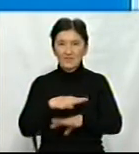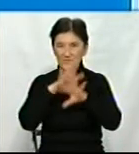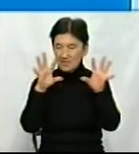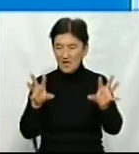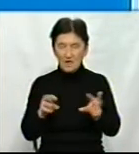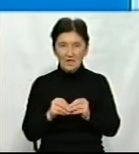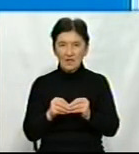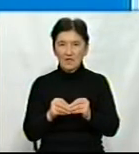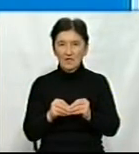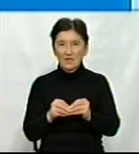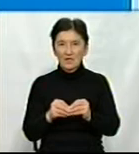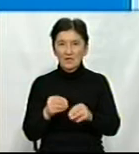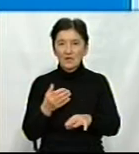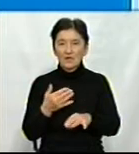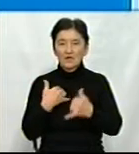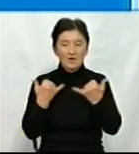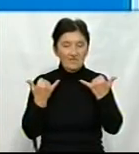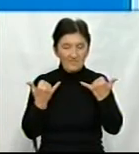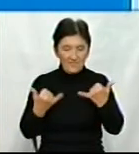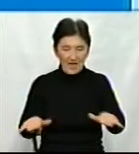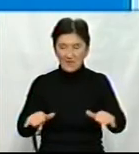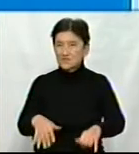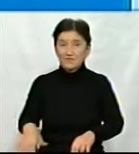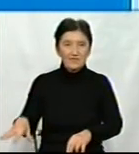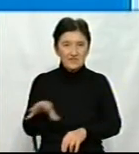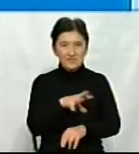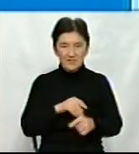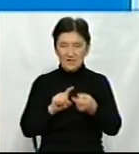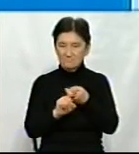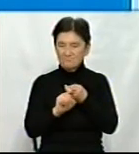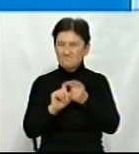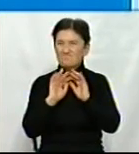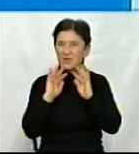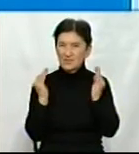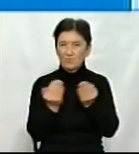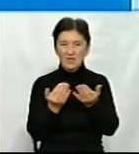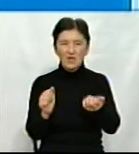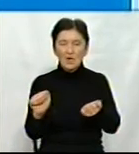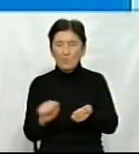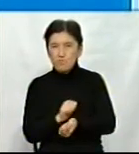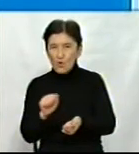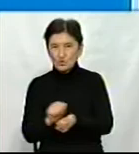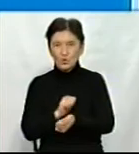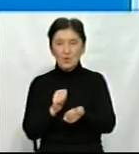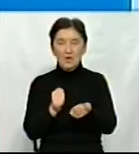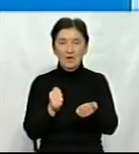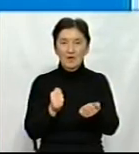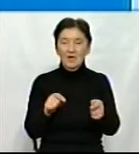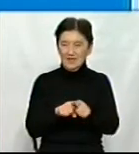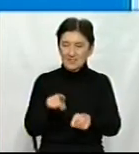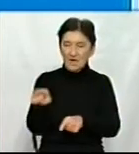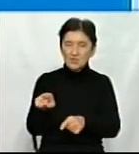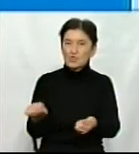вразив нас всіх, пандемією, посухою, так само та посуха